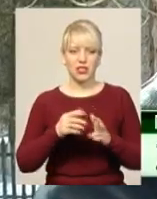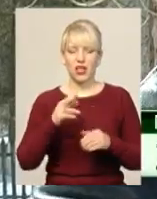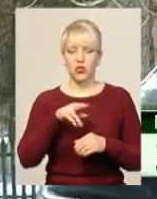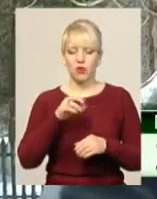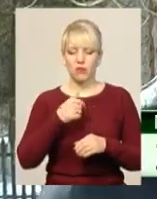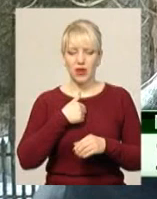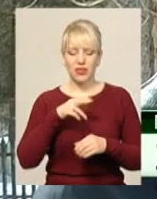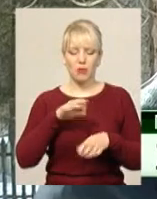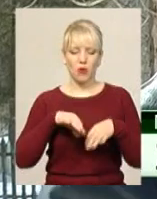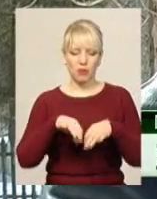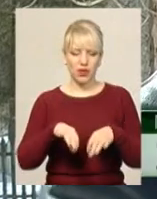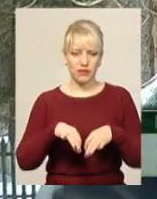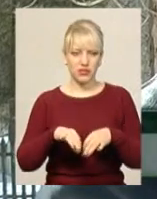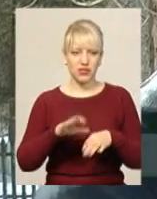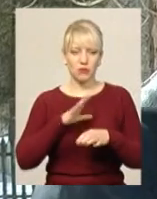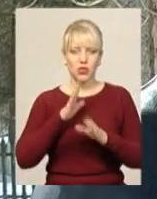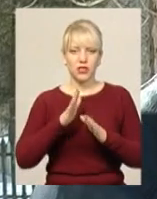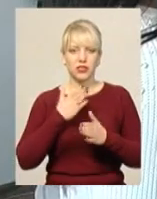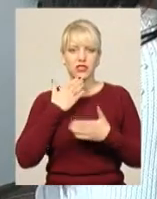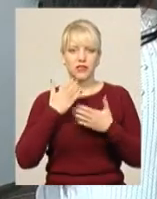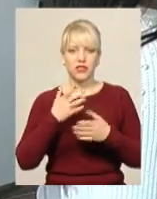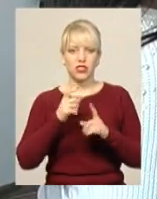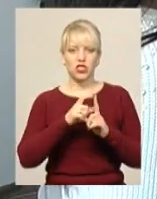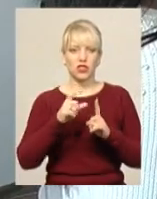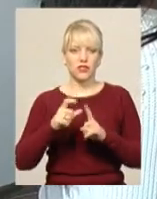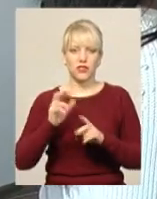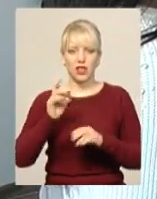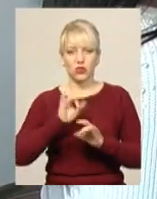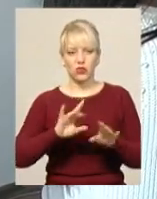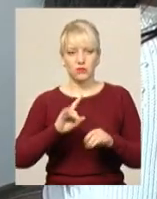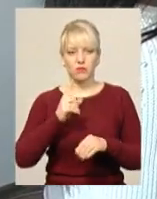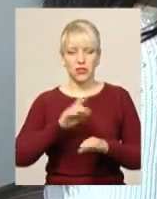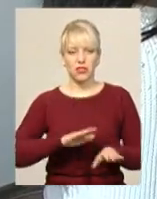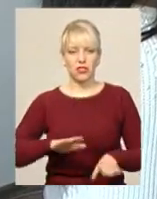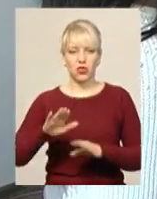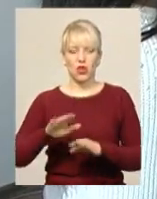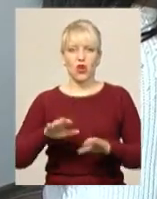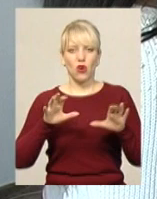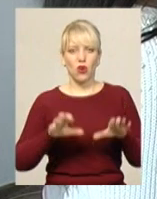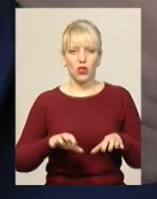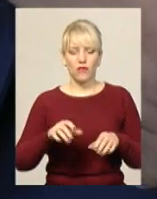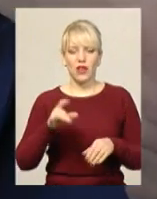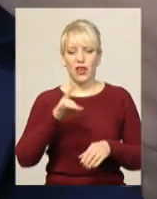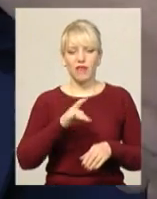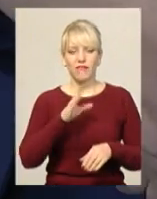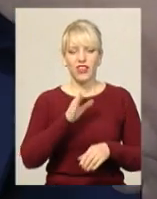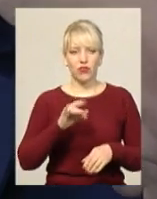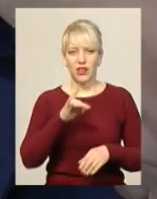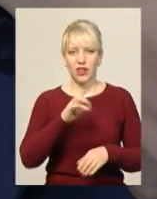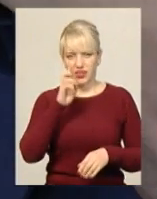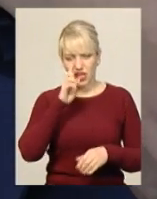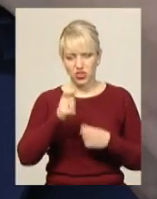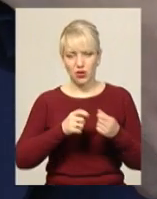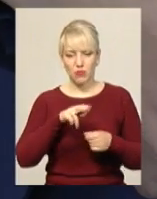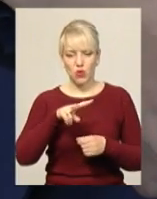перевізнику тільки були теж звернення словесні. Як розповів перший заступник голови Віньковецької райдержадміністрації Володимир